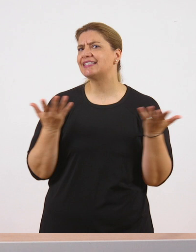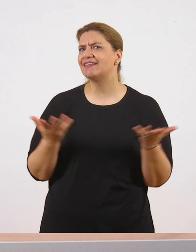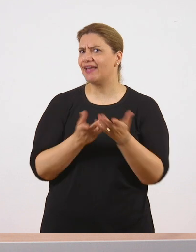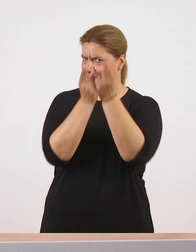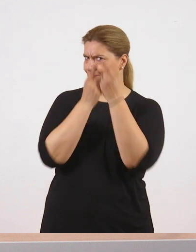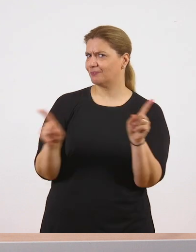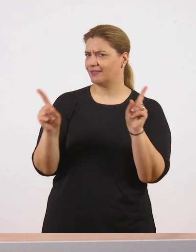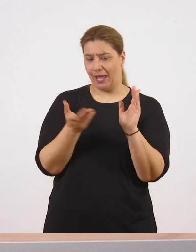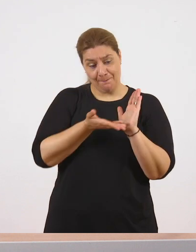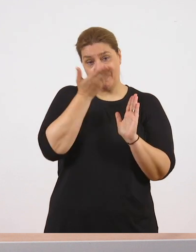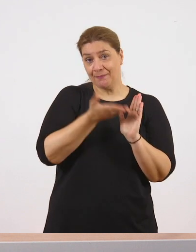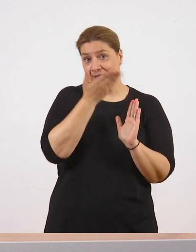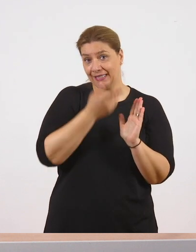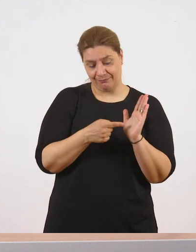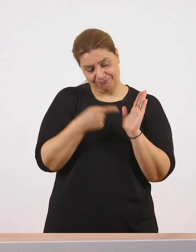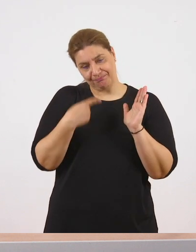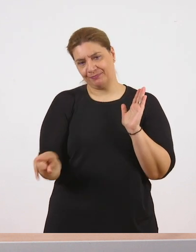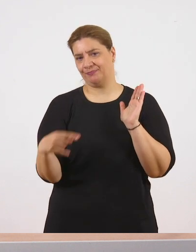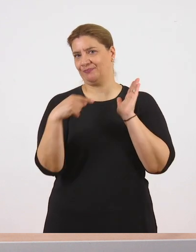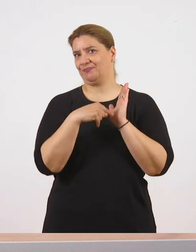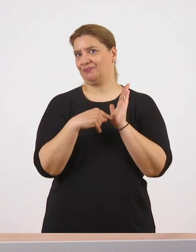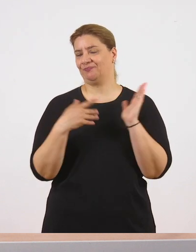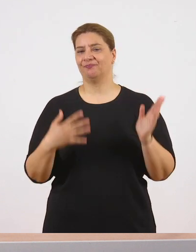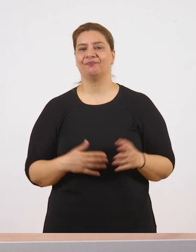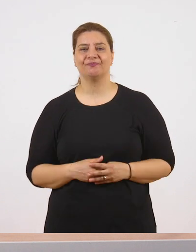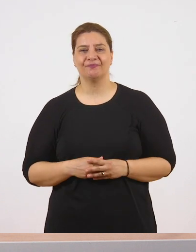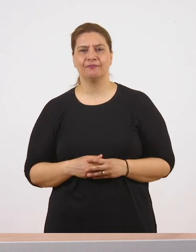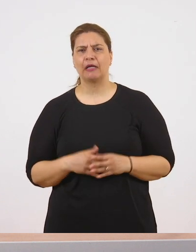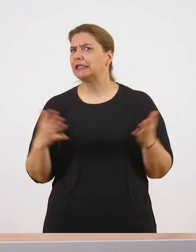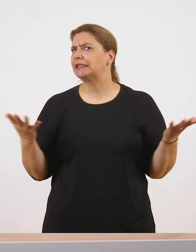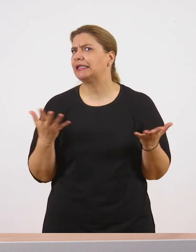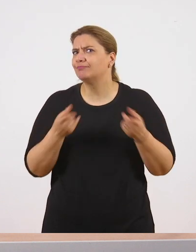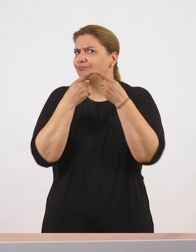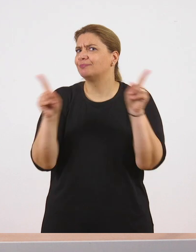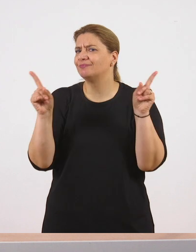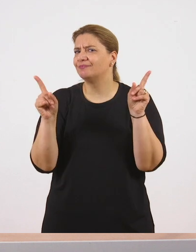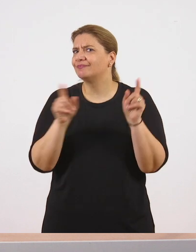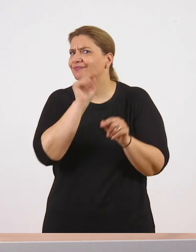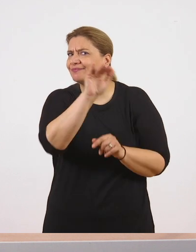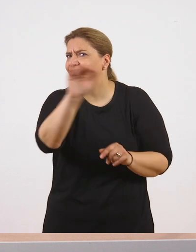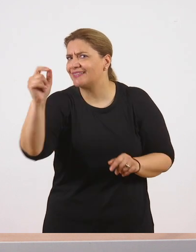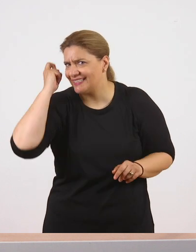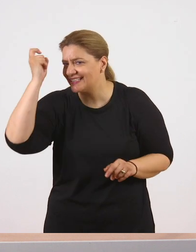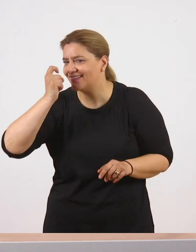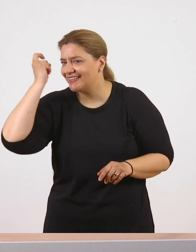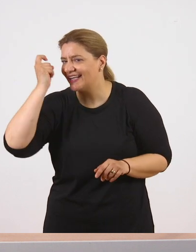διαφορετικό από όλες τις άλλες. Τι είναι αυτό. Για σκεφτείτε το.